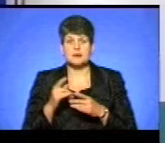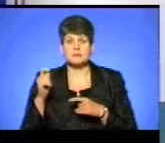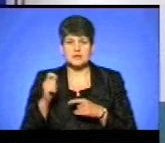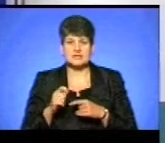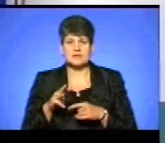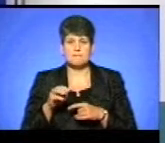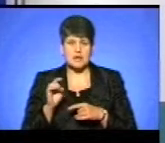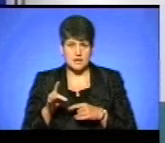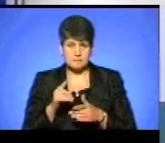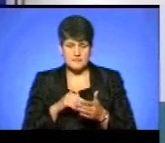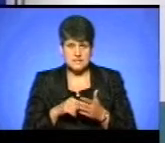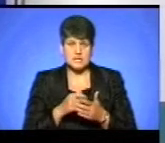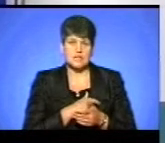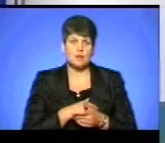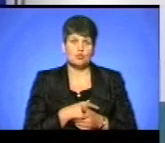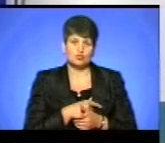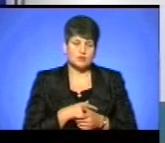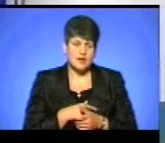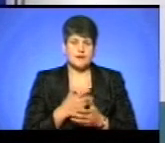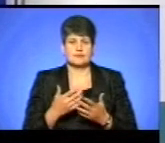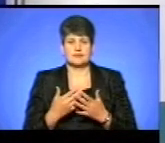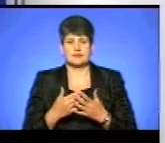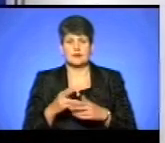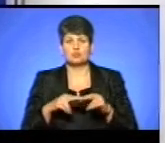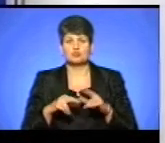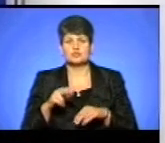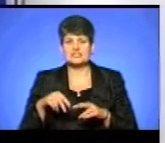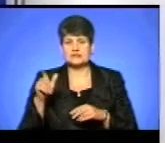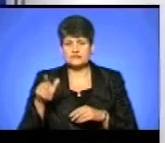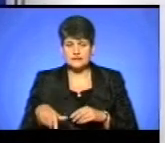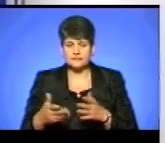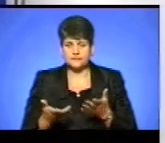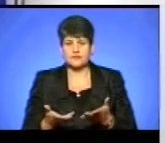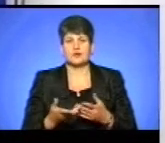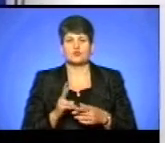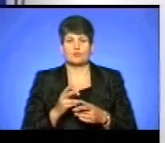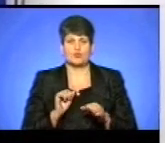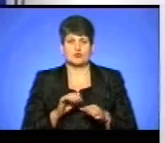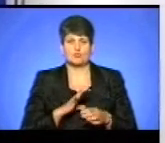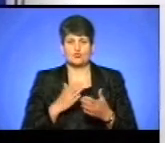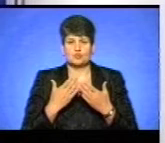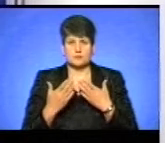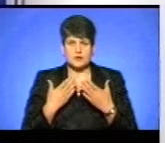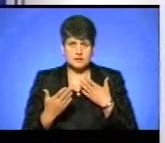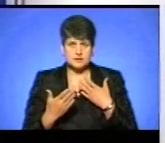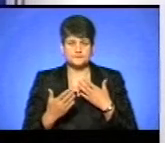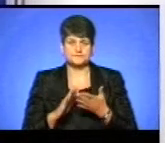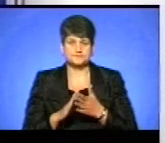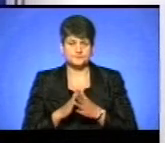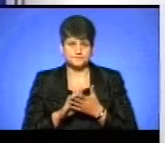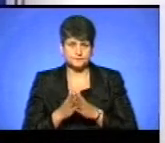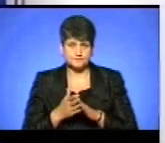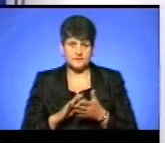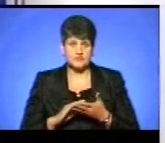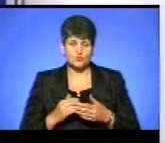міста, мали би приїхати депутати, мав би приїхати сам забудівник, щоб хоча б з ним можна було поспілкуватися, якось залагодити ту ситуацію, щоб